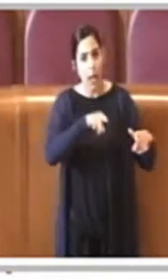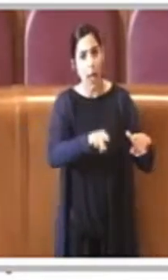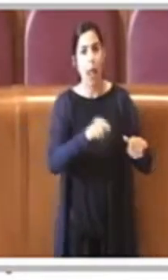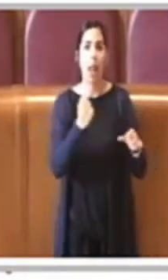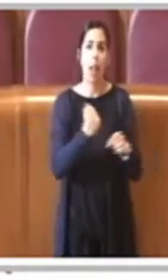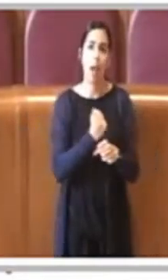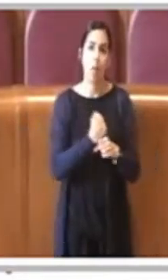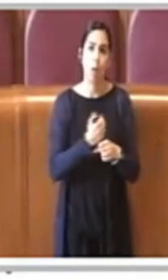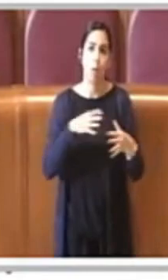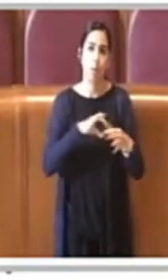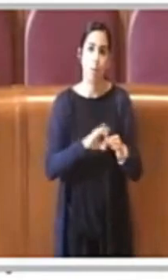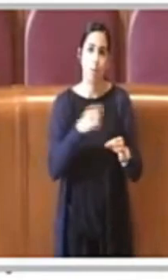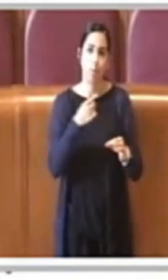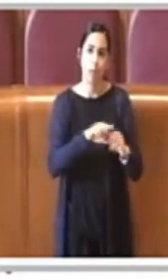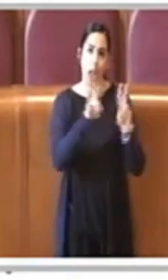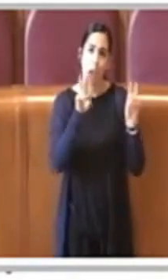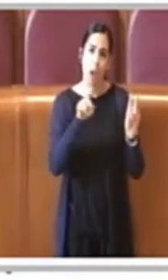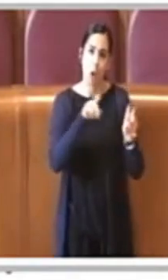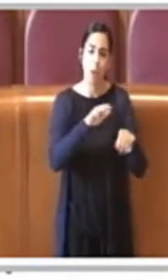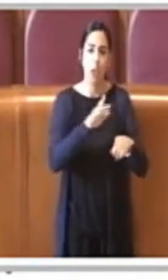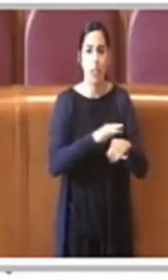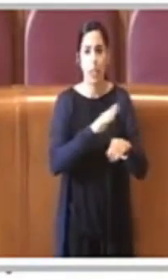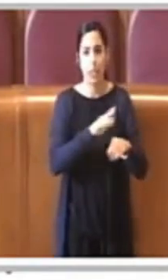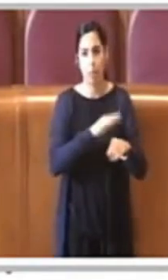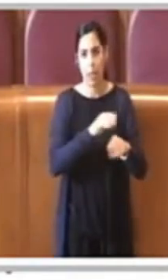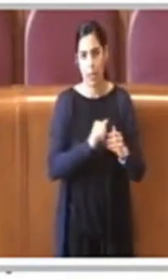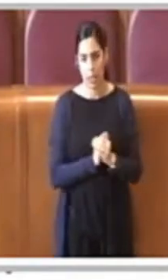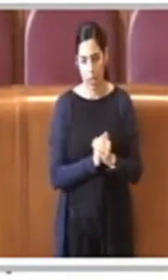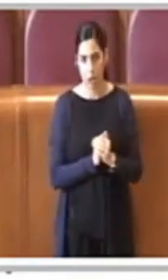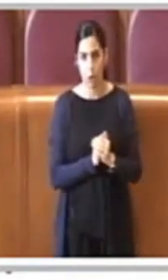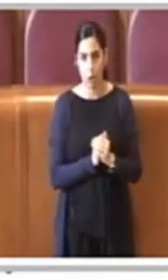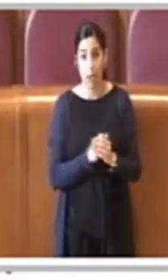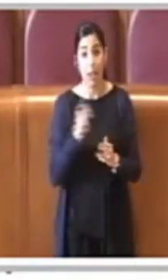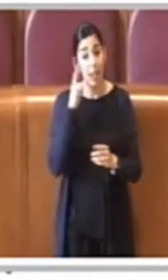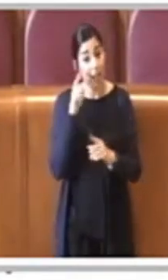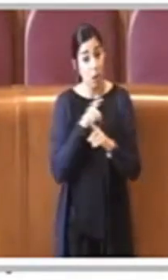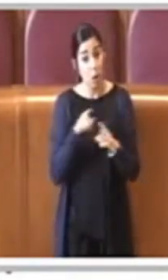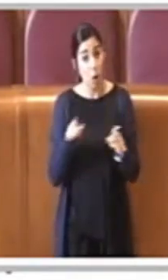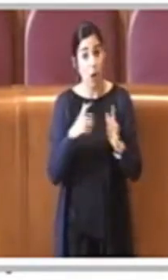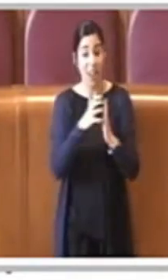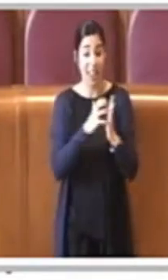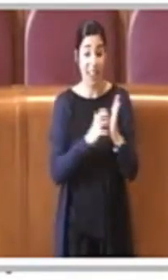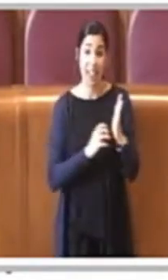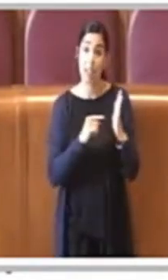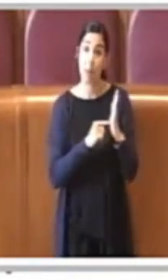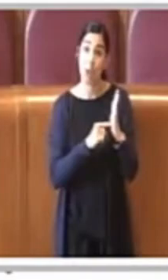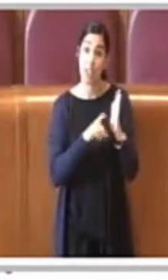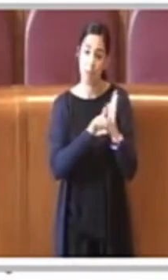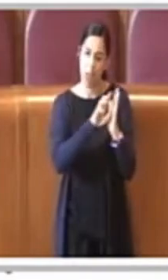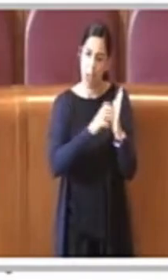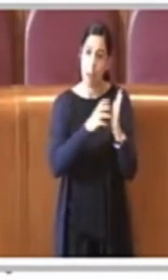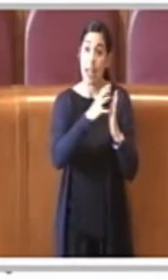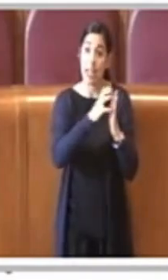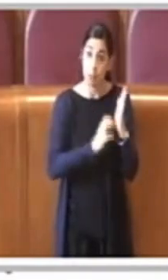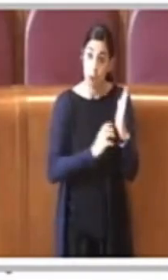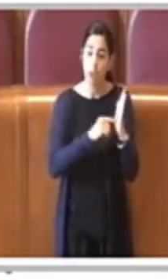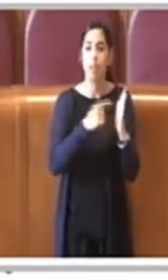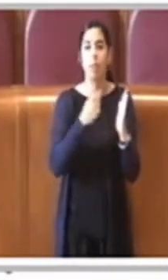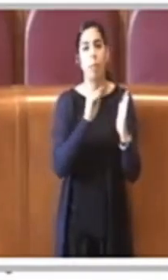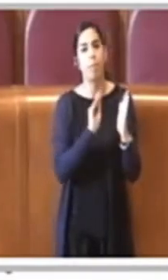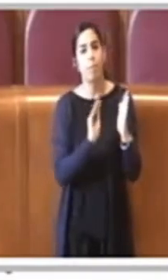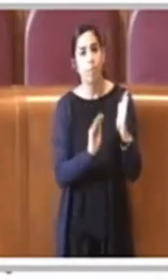e ricordo comunque nel dispositivo si chiede di promuovere nelle scuole